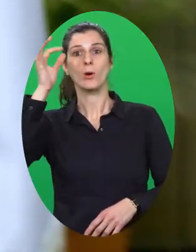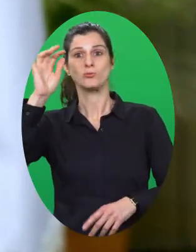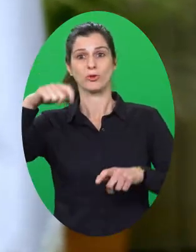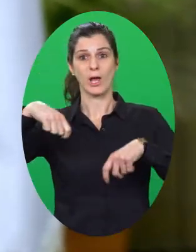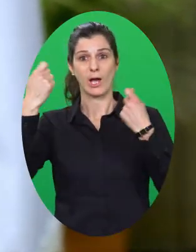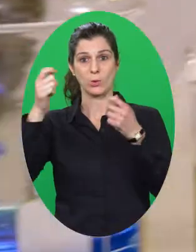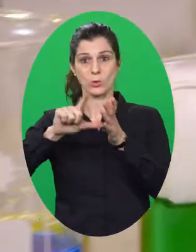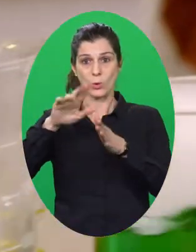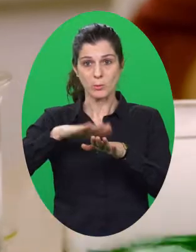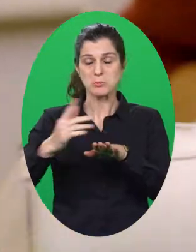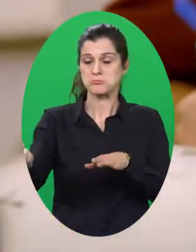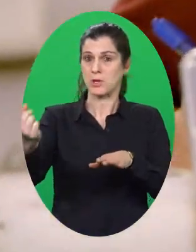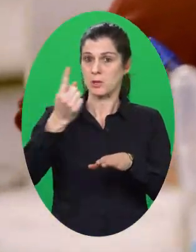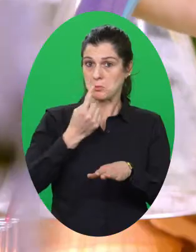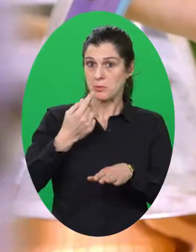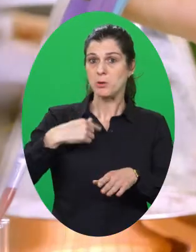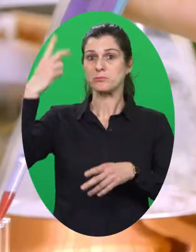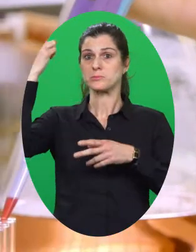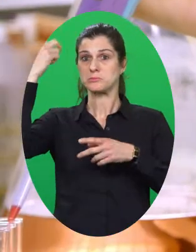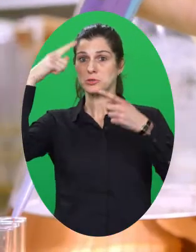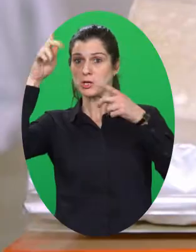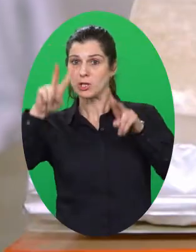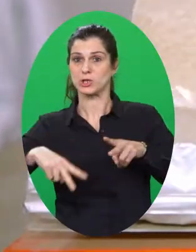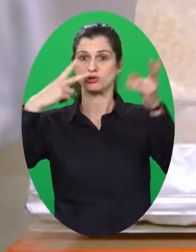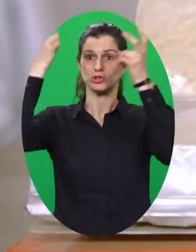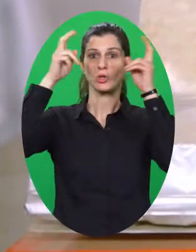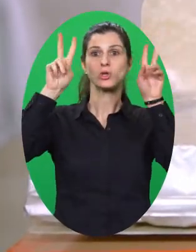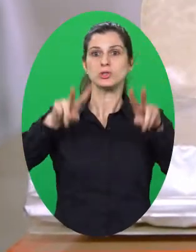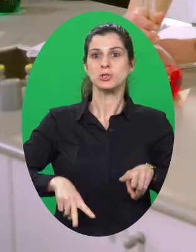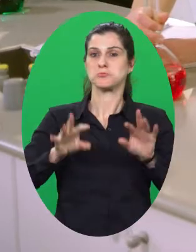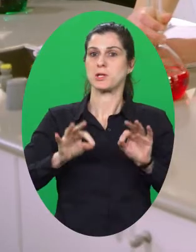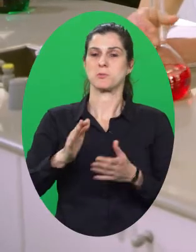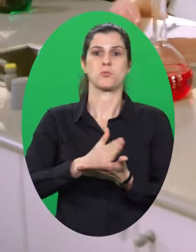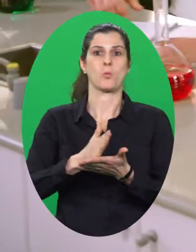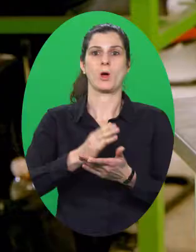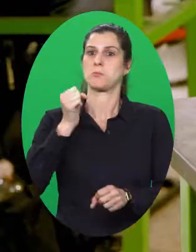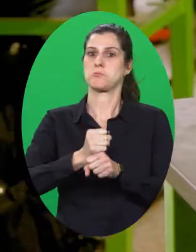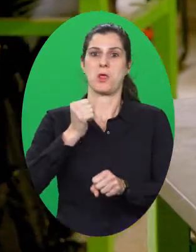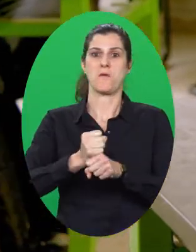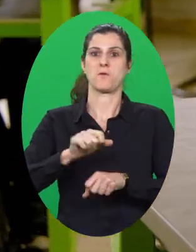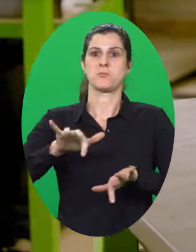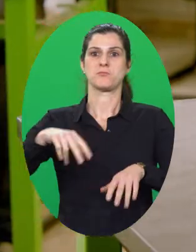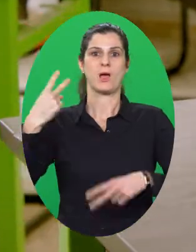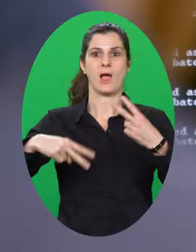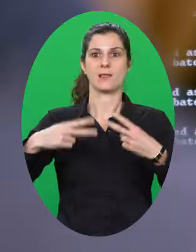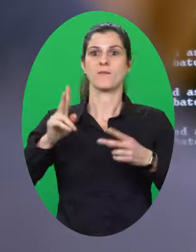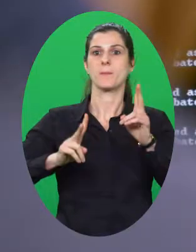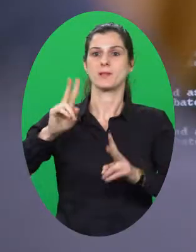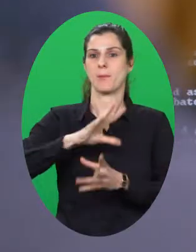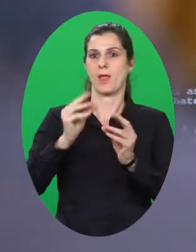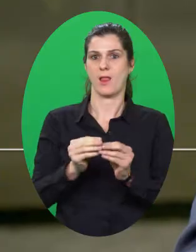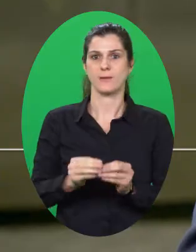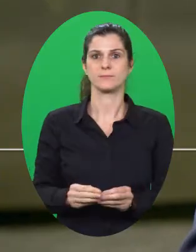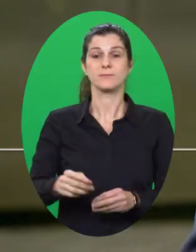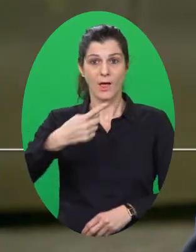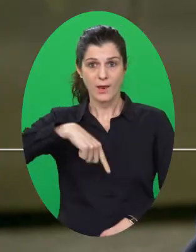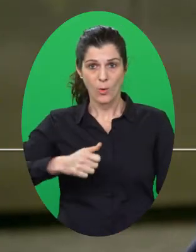הטכנולוגי המקצועי מגיעים אלינו עם המון ידע, עם המון ניסיון ולמעשה באים מוכנים אל תעשיית ההייטק, אל התעשייה